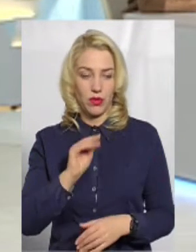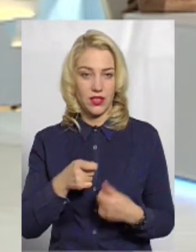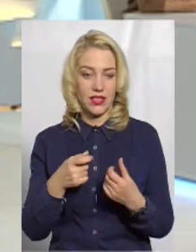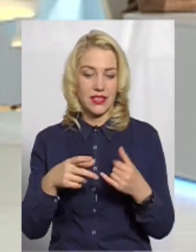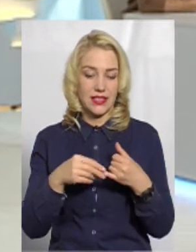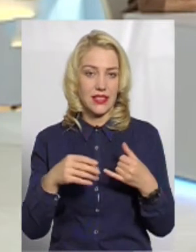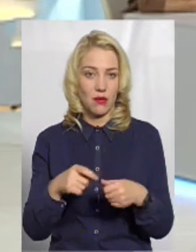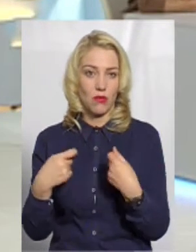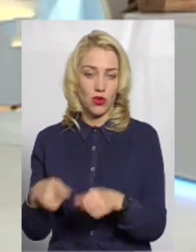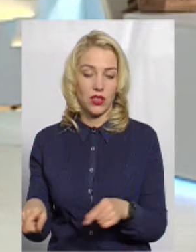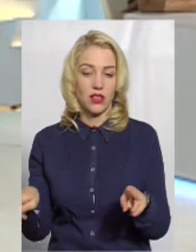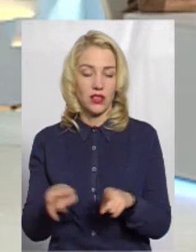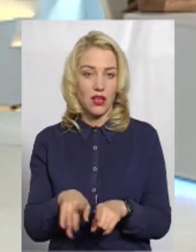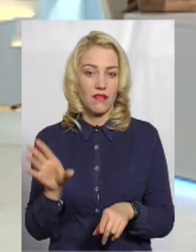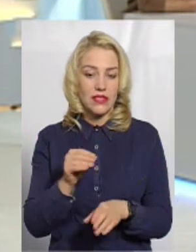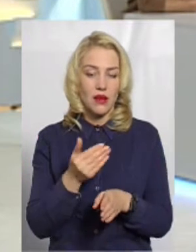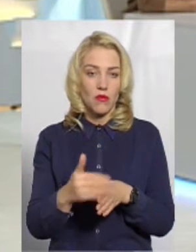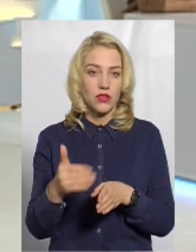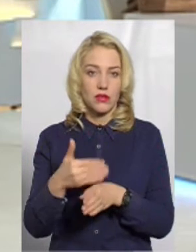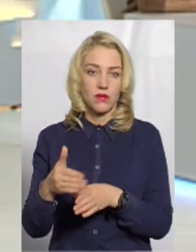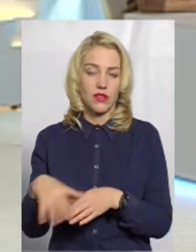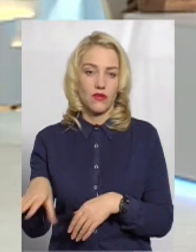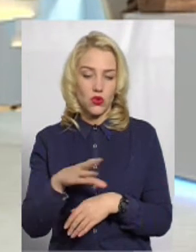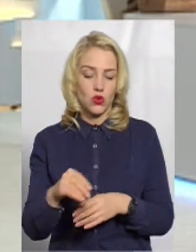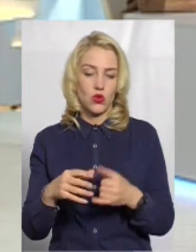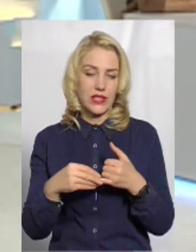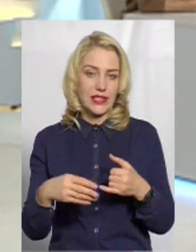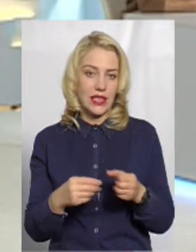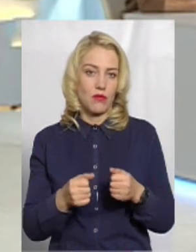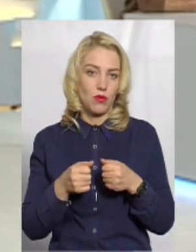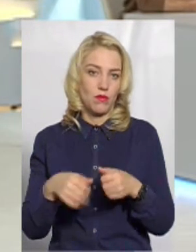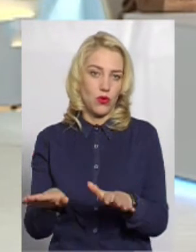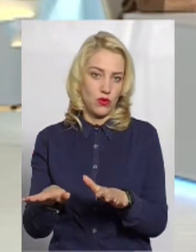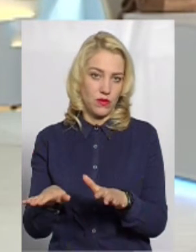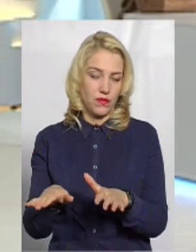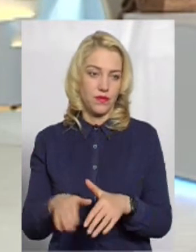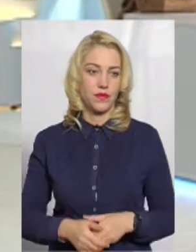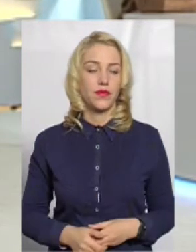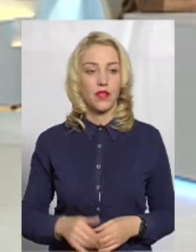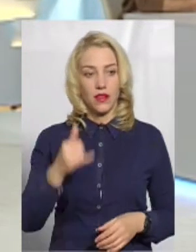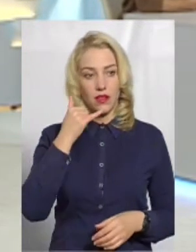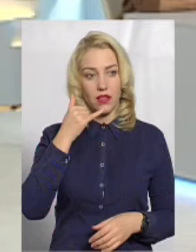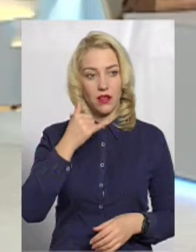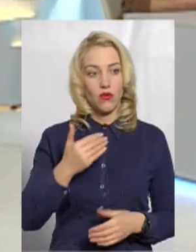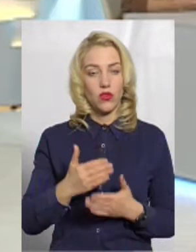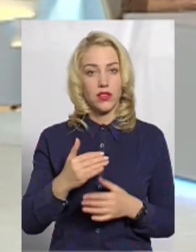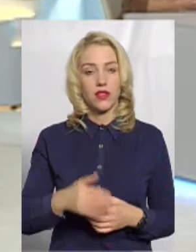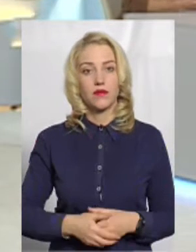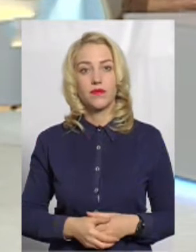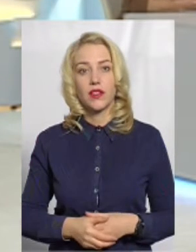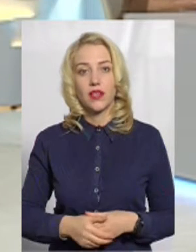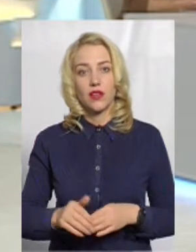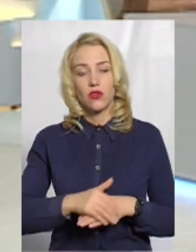землю. І так все помаленьку, помаленьку все таки земля видійне. В нас є телефонний дзвінок у студії.